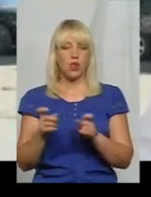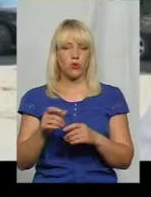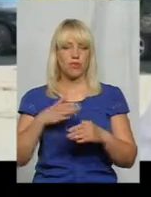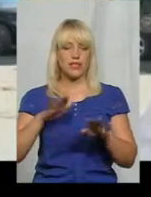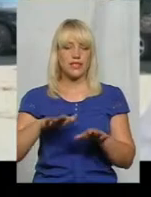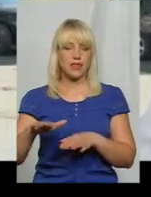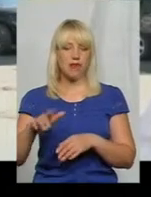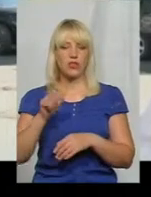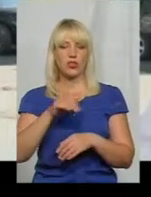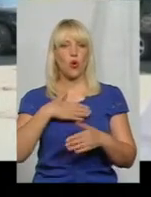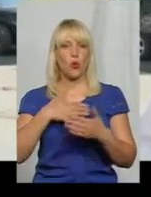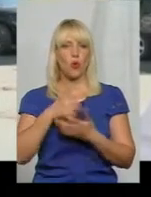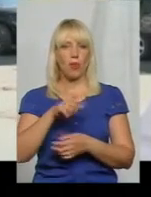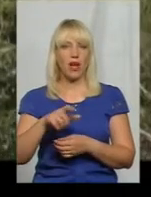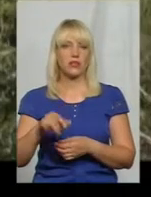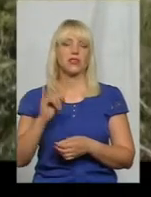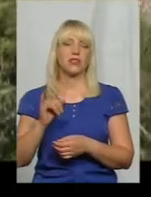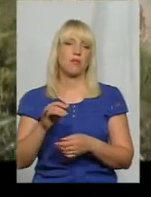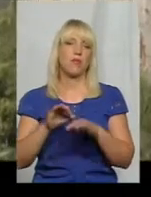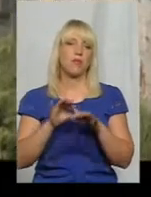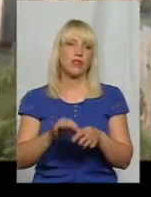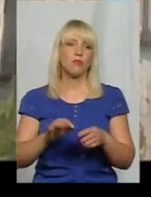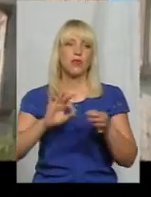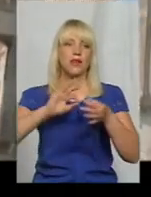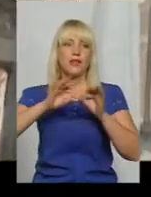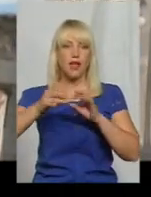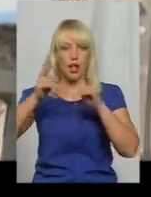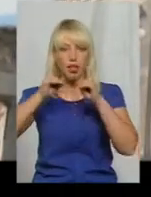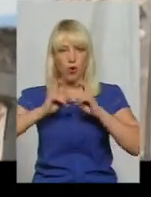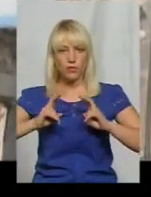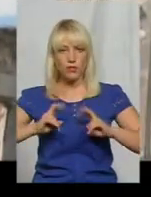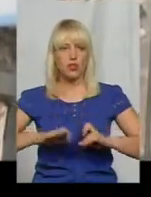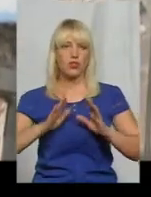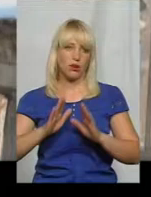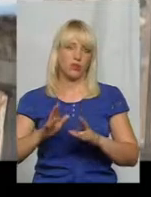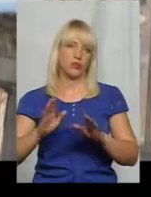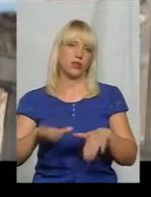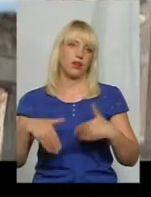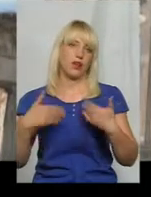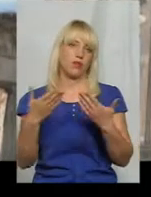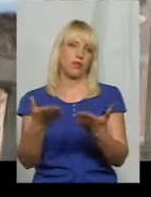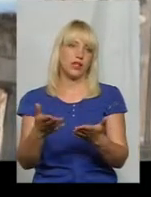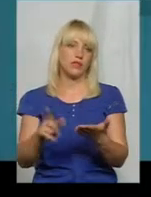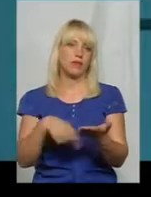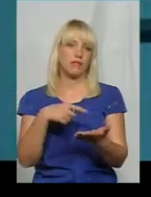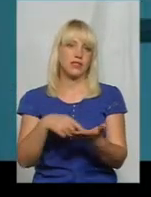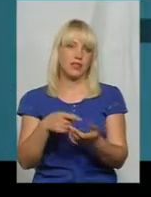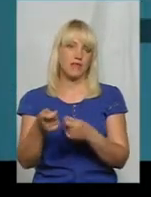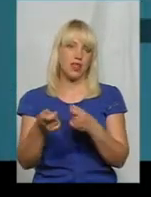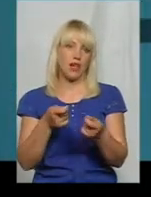громадськість в тому числі. Проведемо детальне обстеження і, відповідно, будуть рекомендації міській владі.